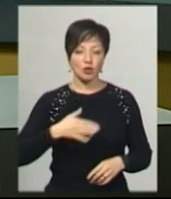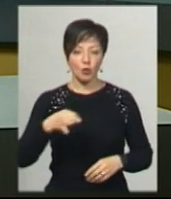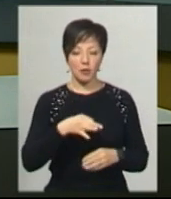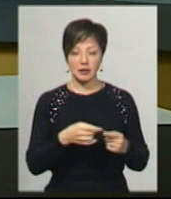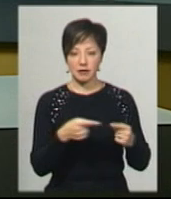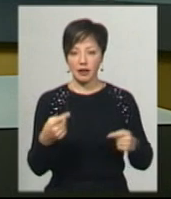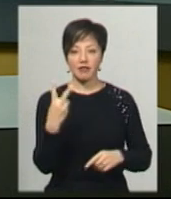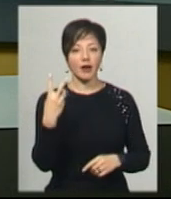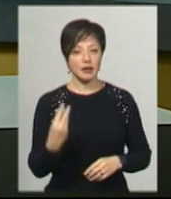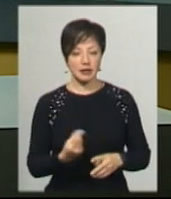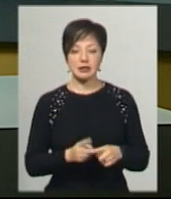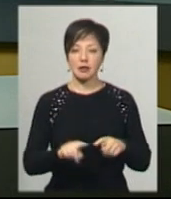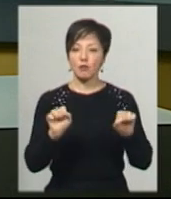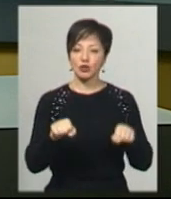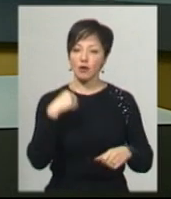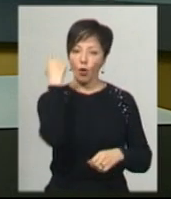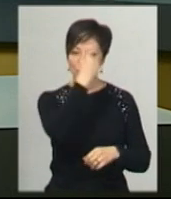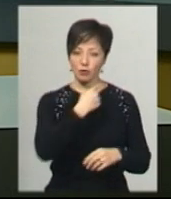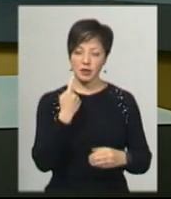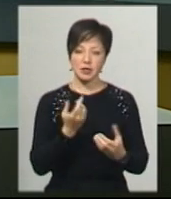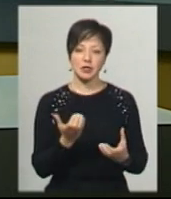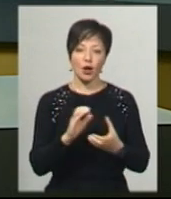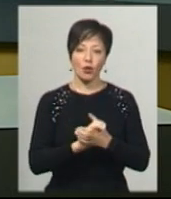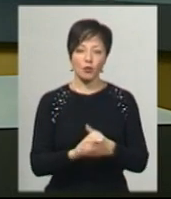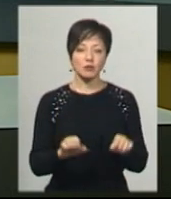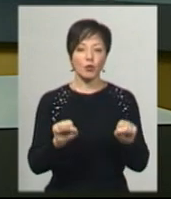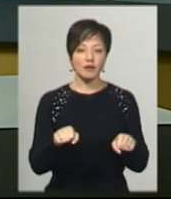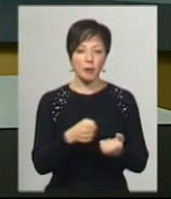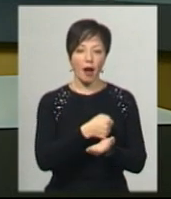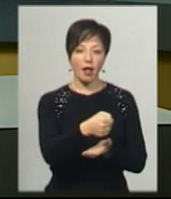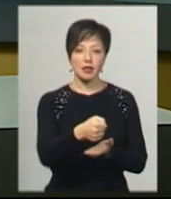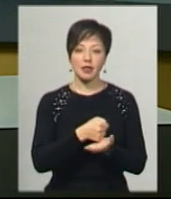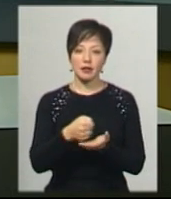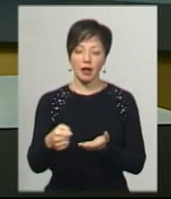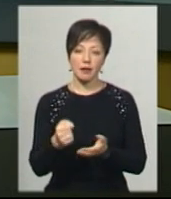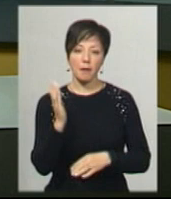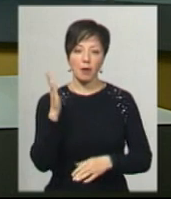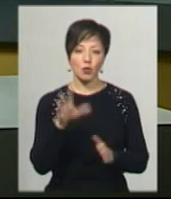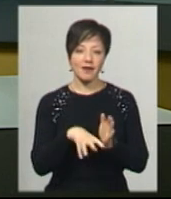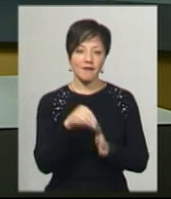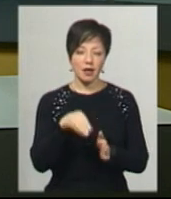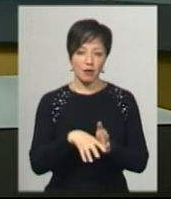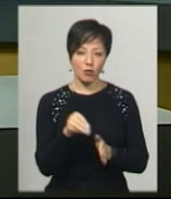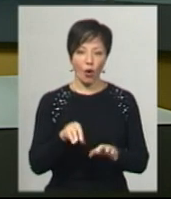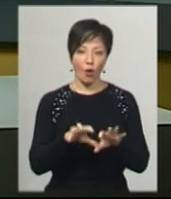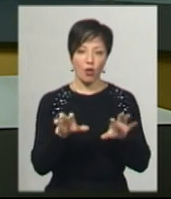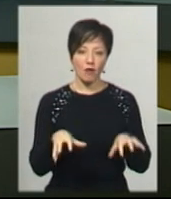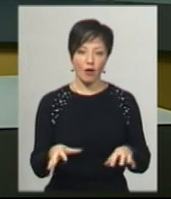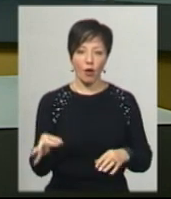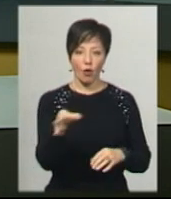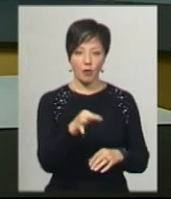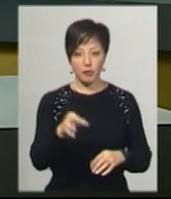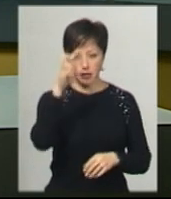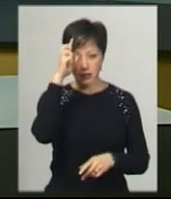триватиме два дні – це можливість особисто знайомства з майвірними кандидатами на майбутні вибори та у крісло голови Хмельницької